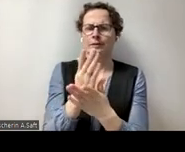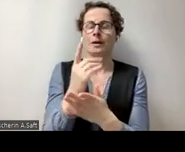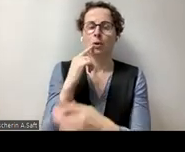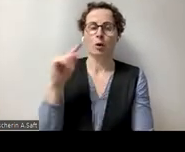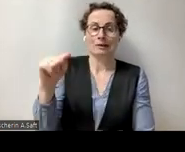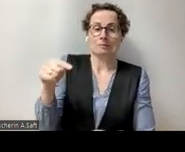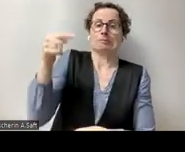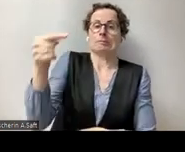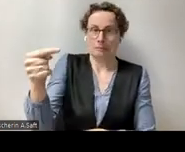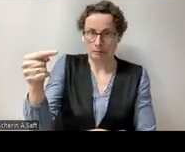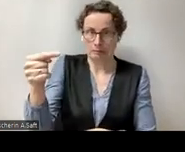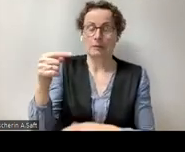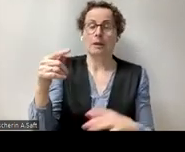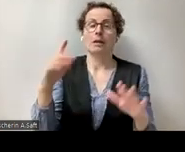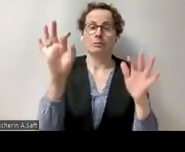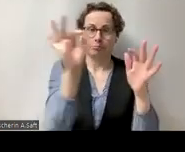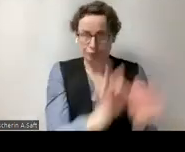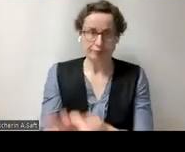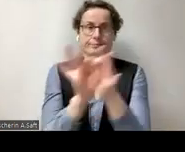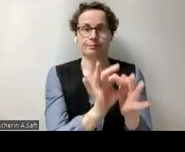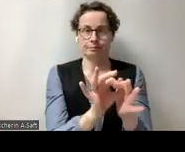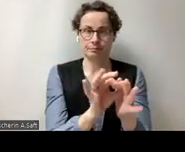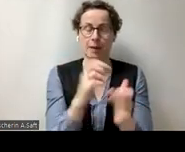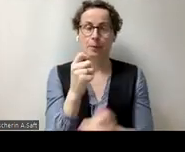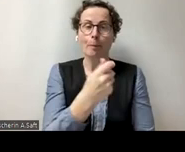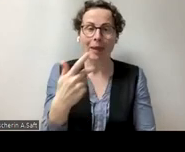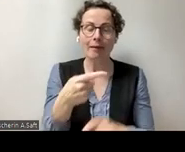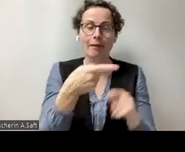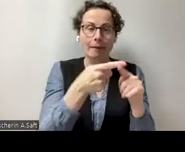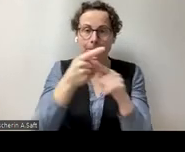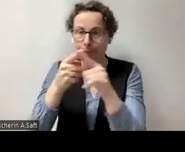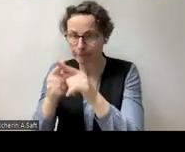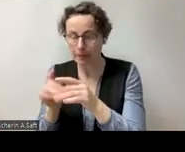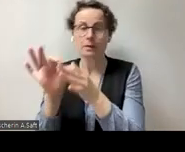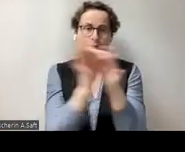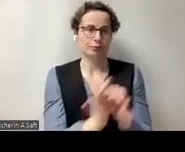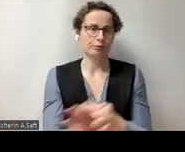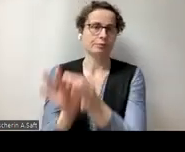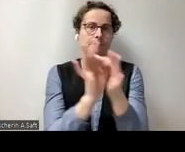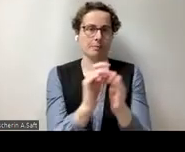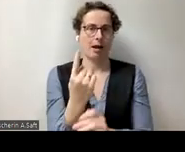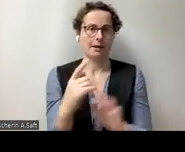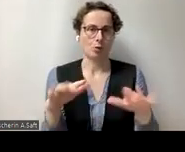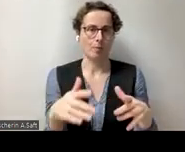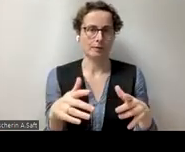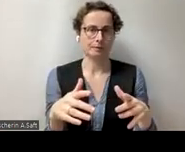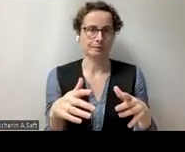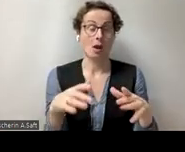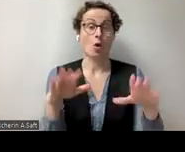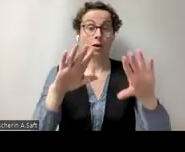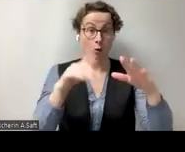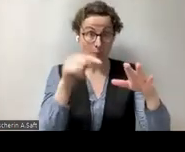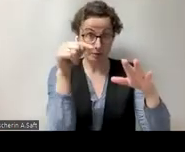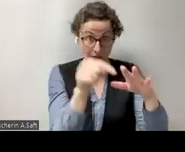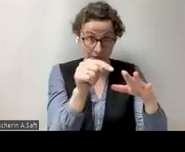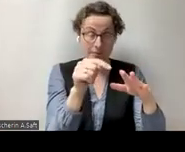Gruppieren. Dann kann ich eben mehrere Elemente als Gruppe markieren und für eine Gruppe kann ich einen Alternativtext